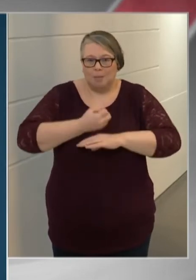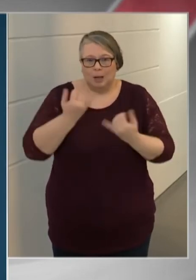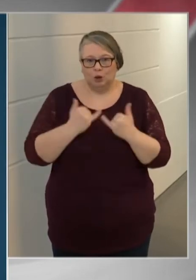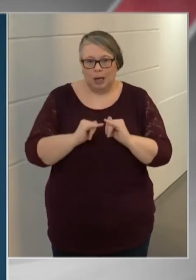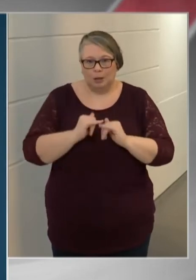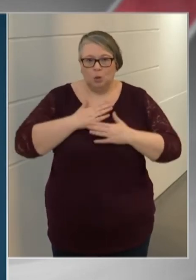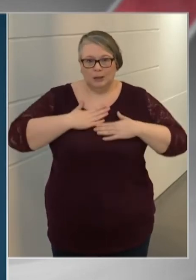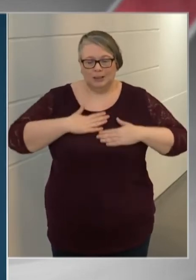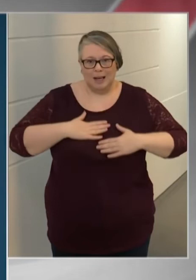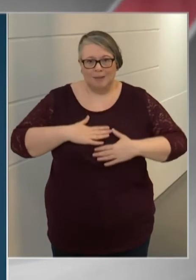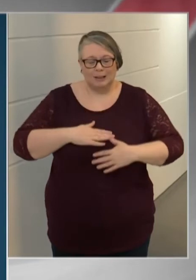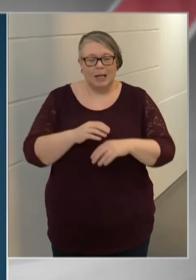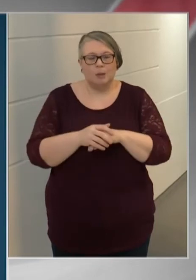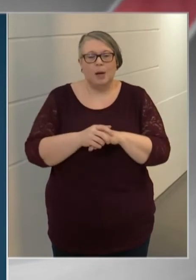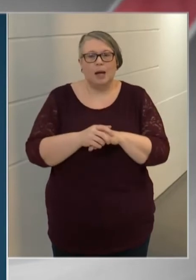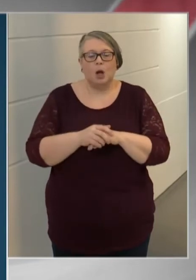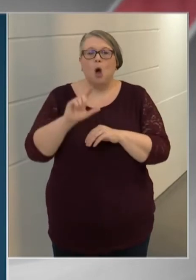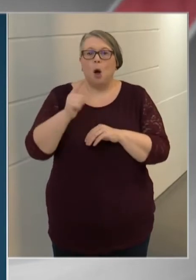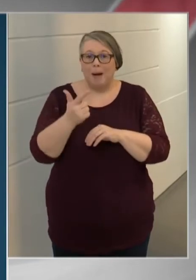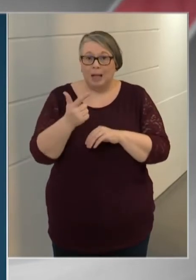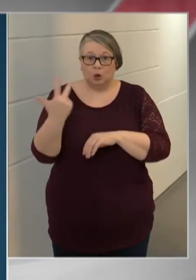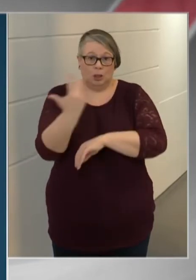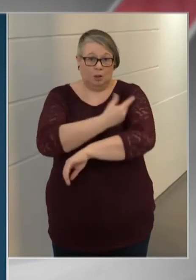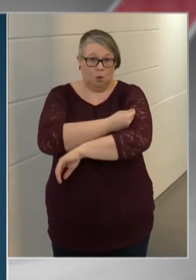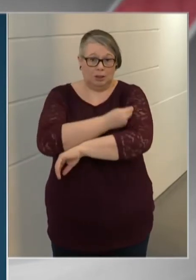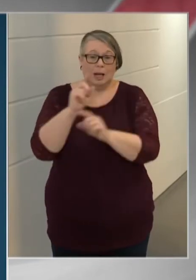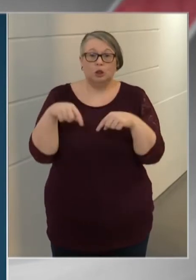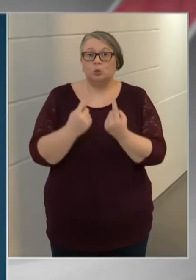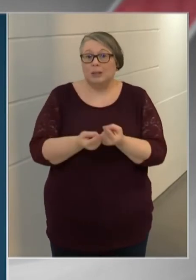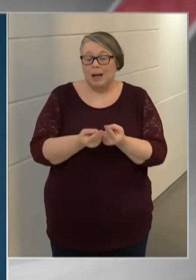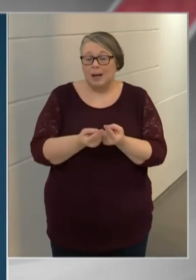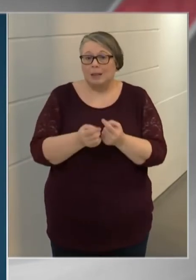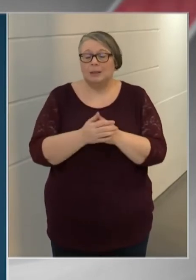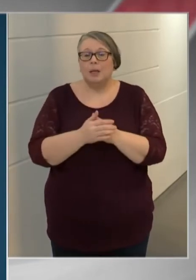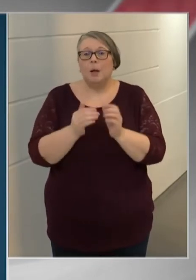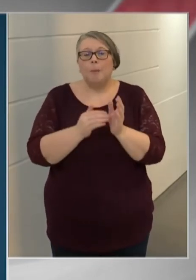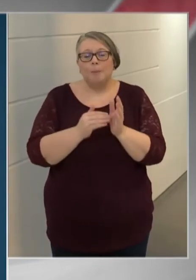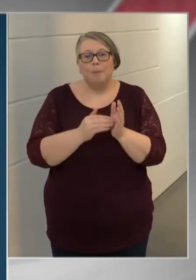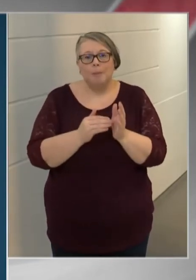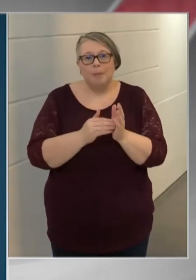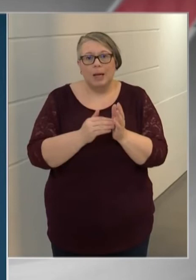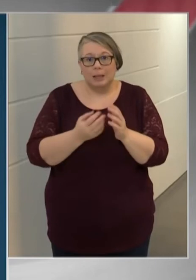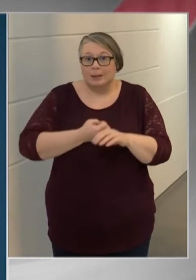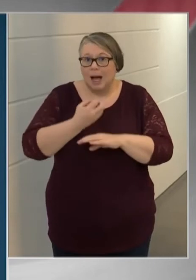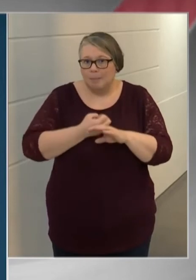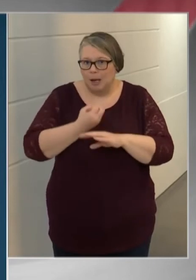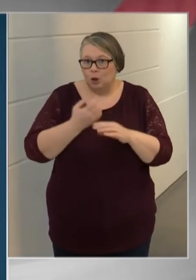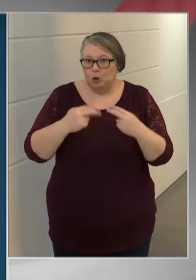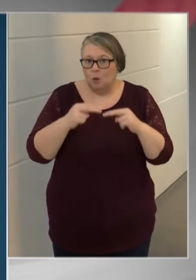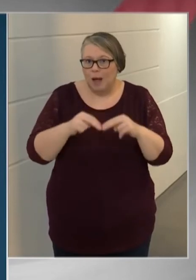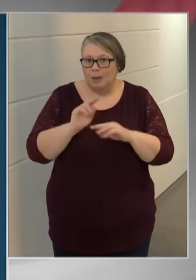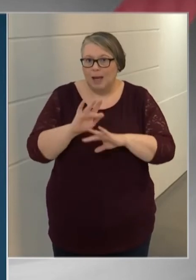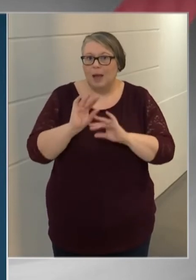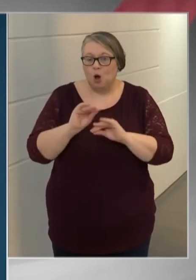lázat is, de ettől nem kell megijedni. A második vakcinát követően még termelődik további